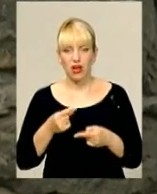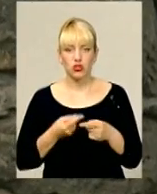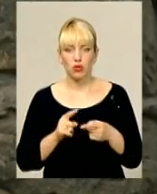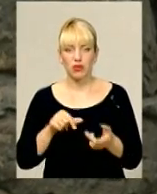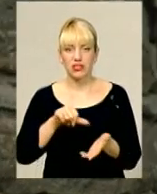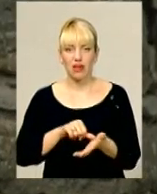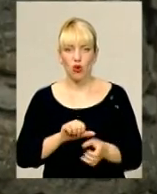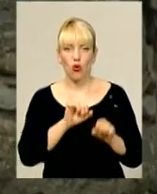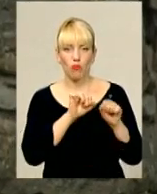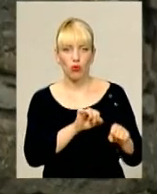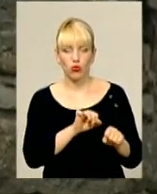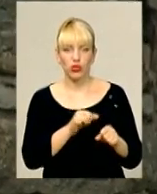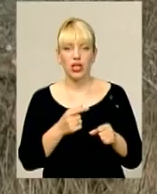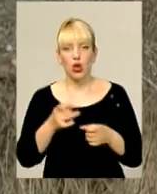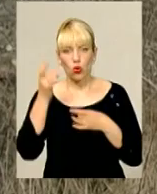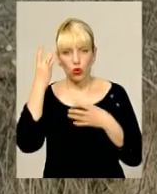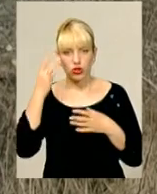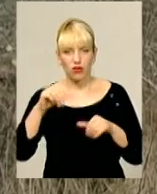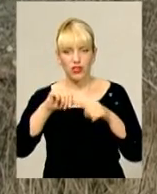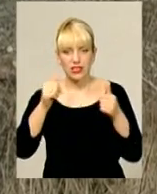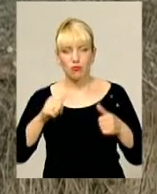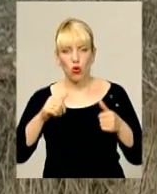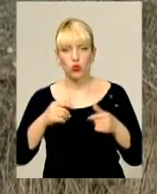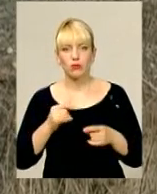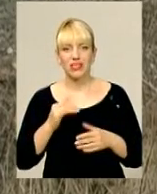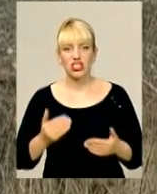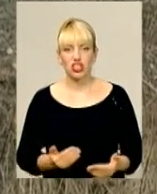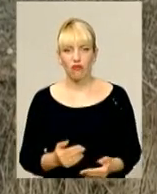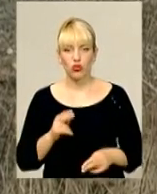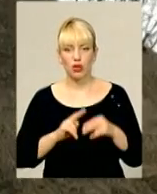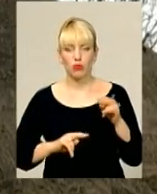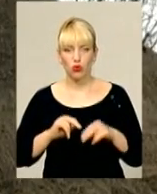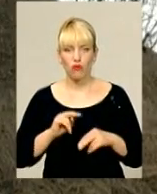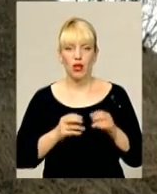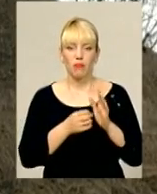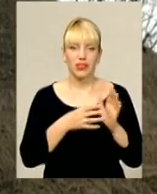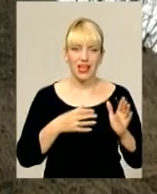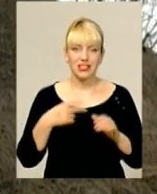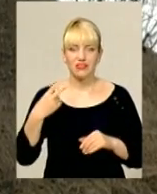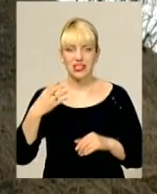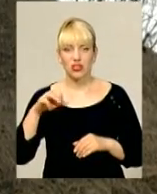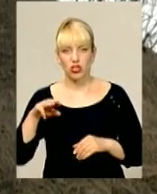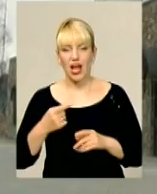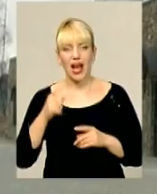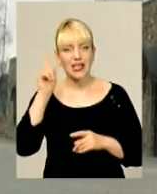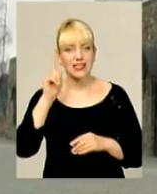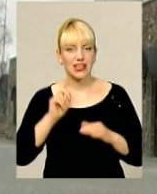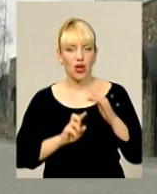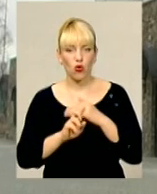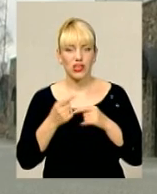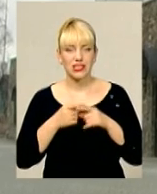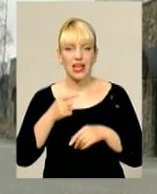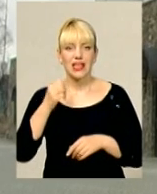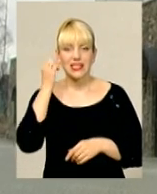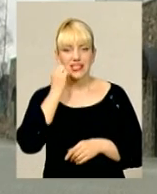оборонного зодчества, культовими спорудами та житловою забудовою 15-го початку ХХ століття. А от синагога є однією з найстаріших